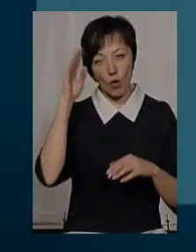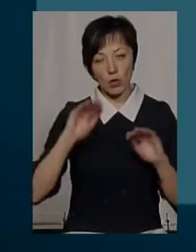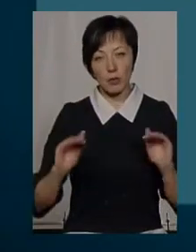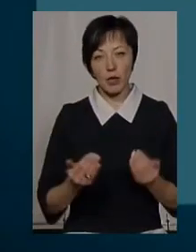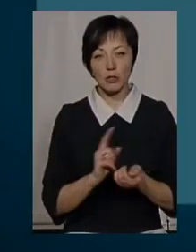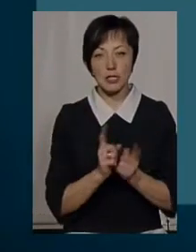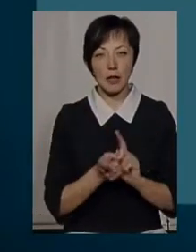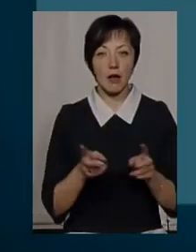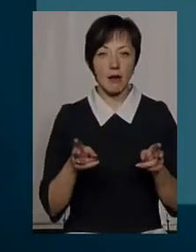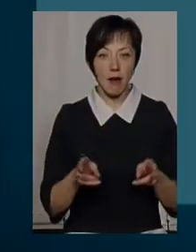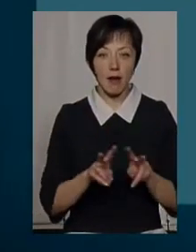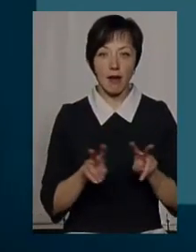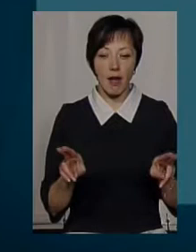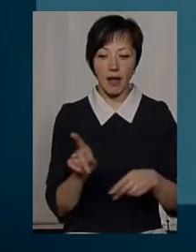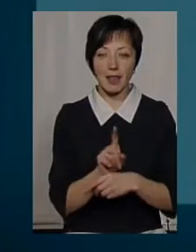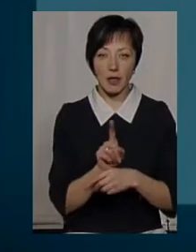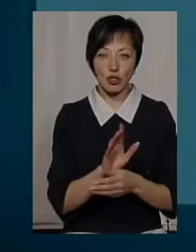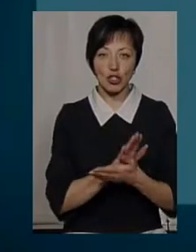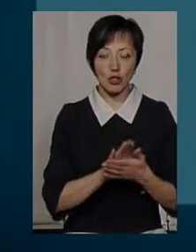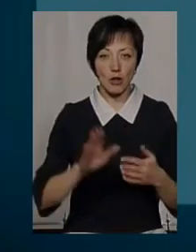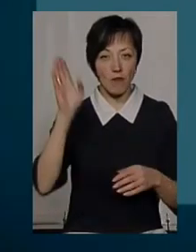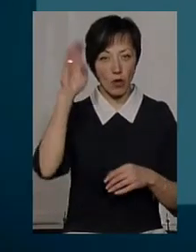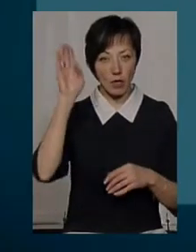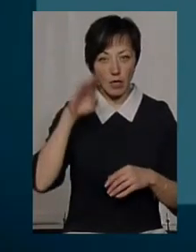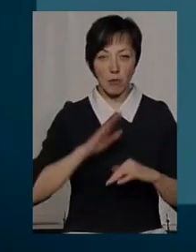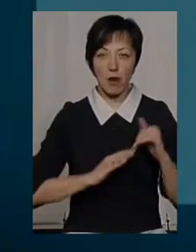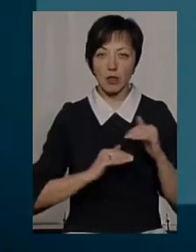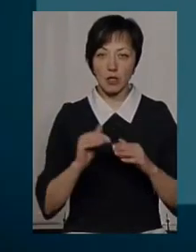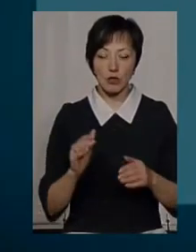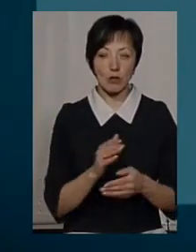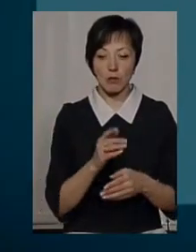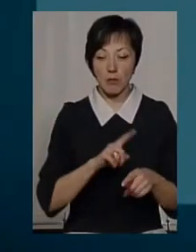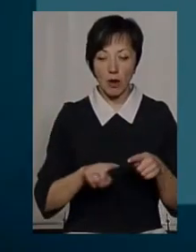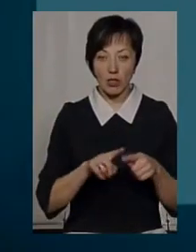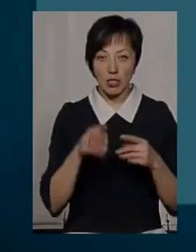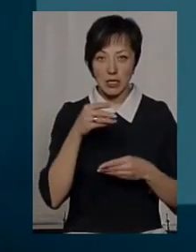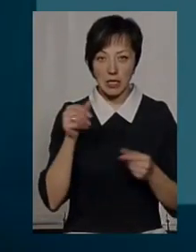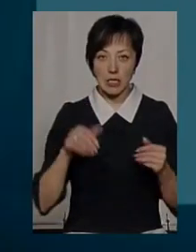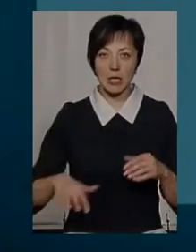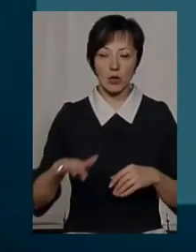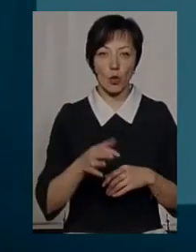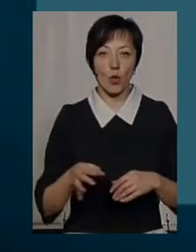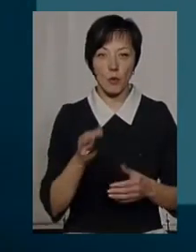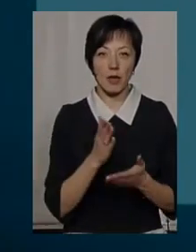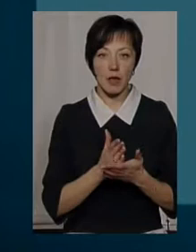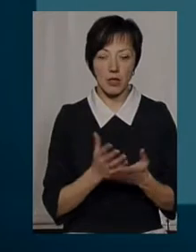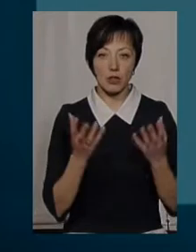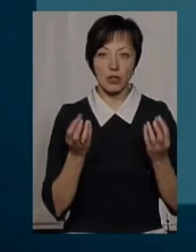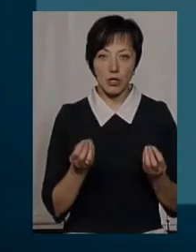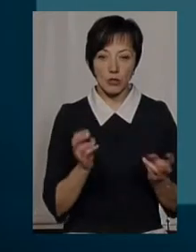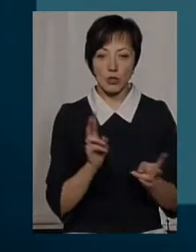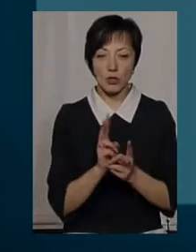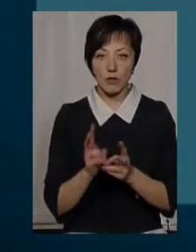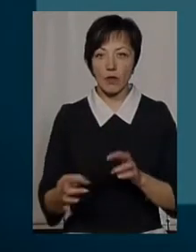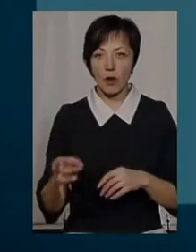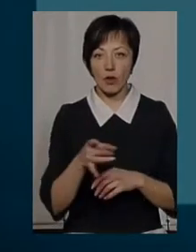рак, як індикатор чистої води, практично майже з них з території області. Є, вони ще зустрічаються